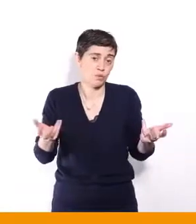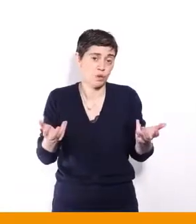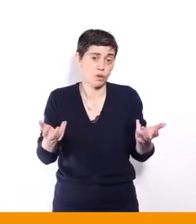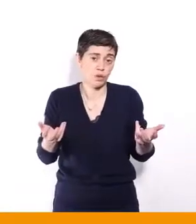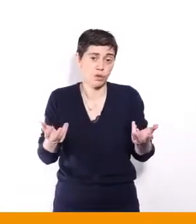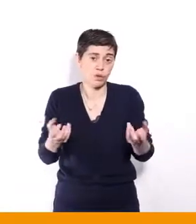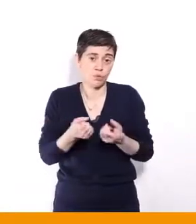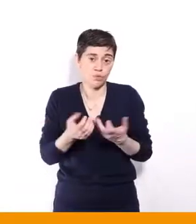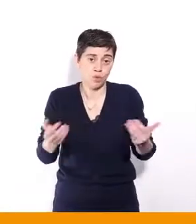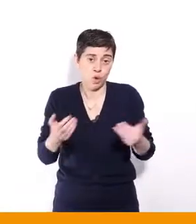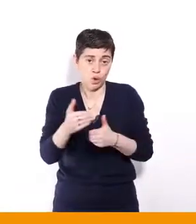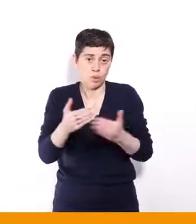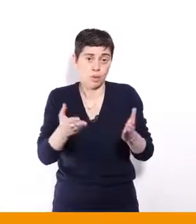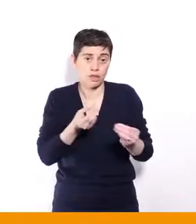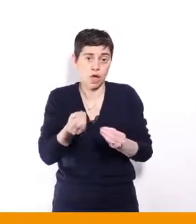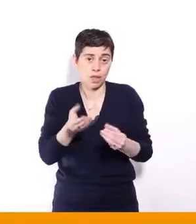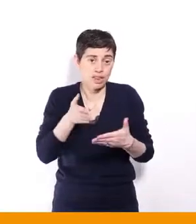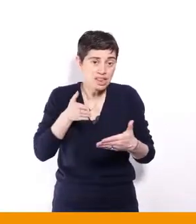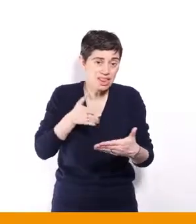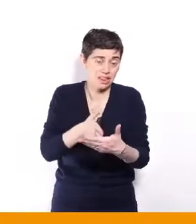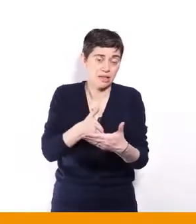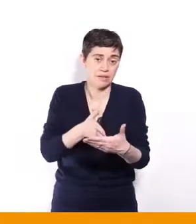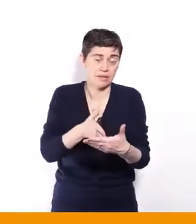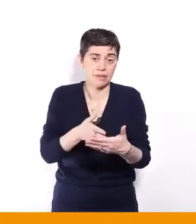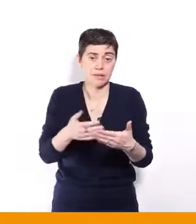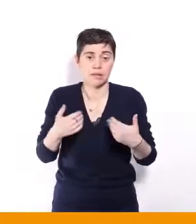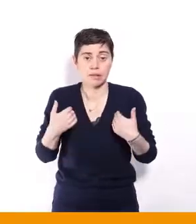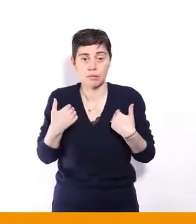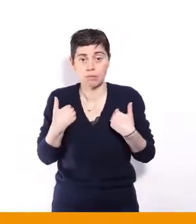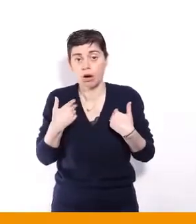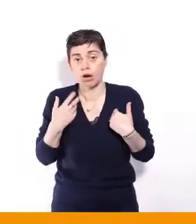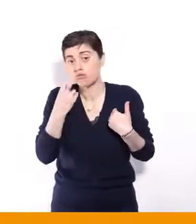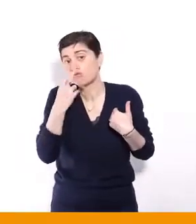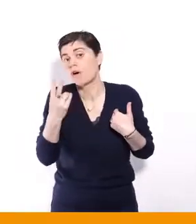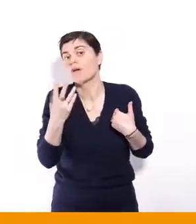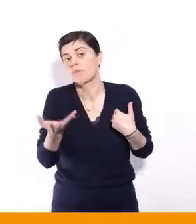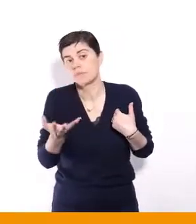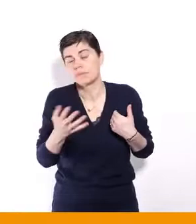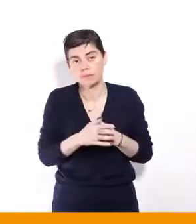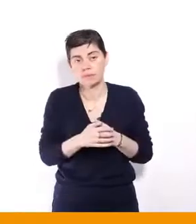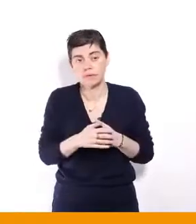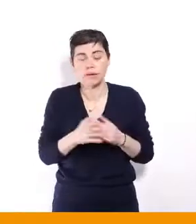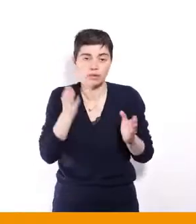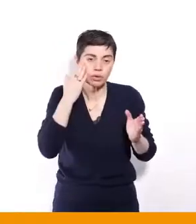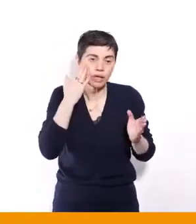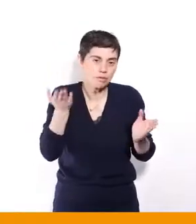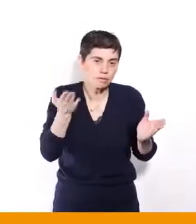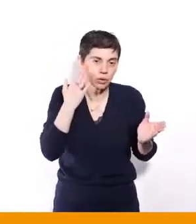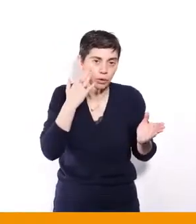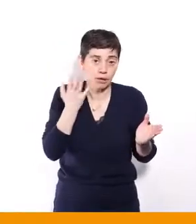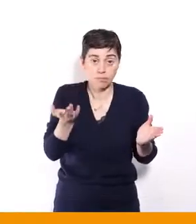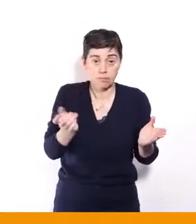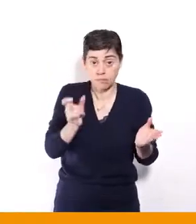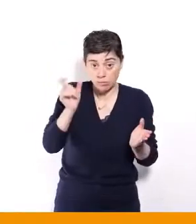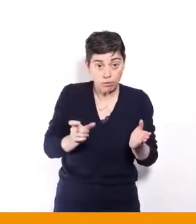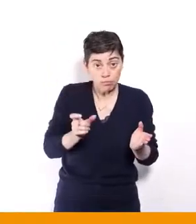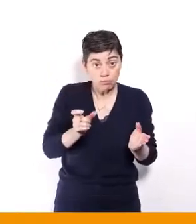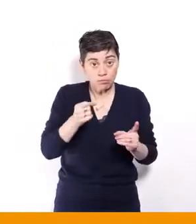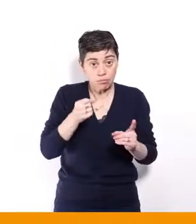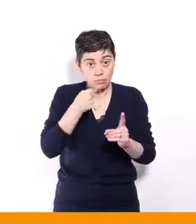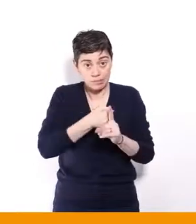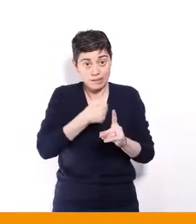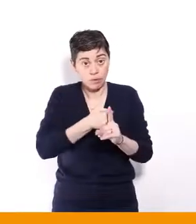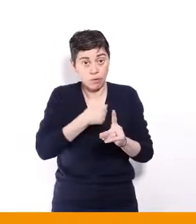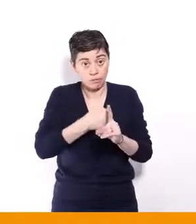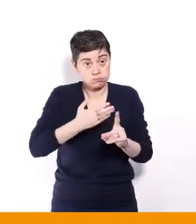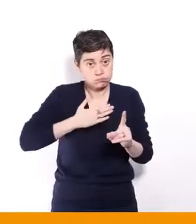de domaines, mais moi je vois, et d'ailleurs je connais, d'abord des militants, des militants de l'hôtel ouvrière qui connaissent de